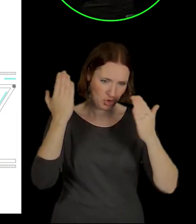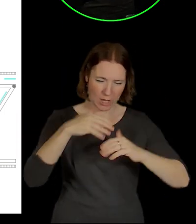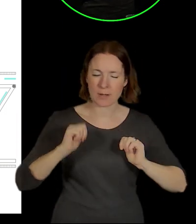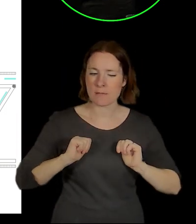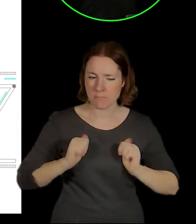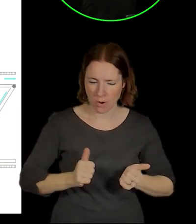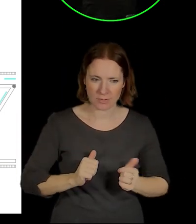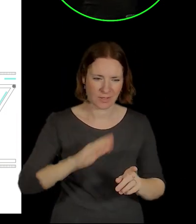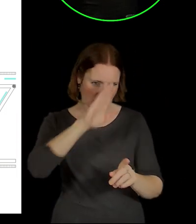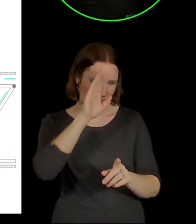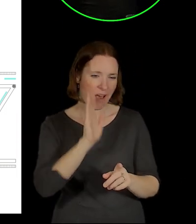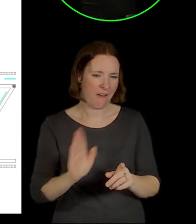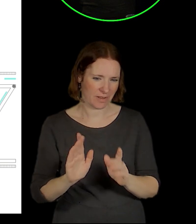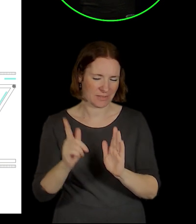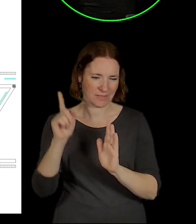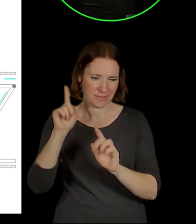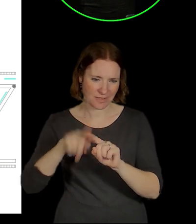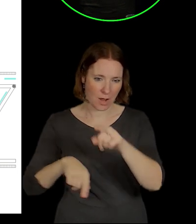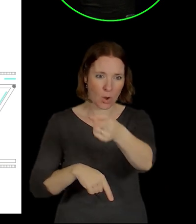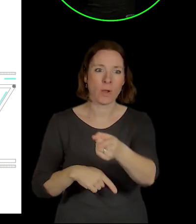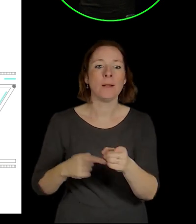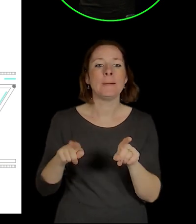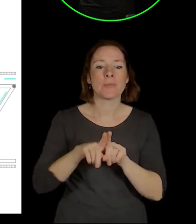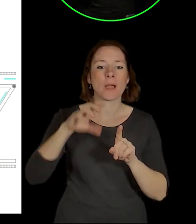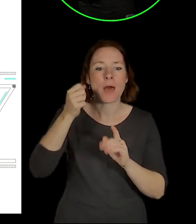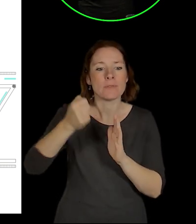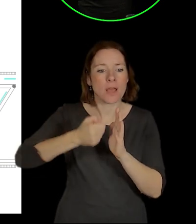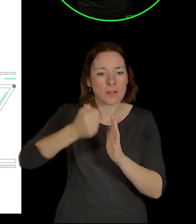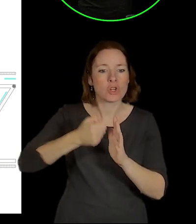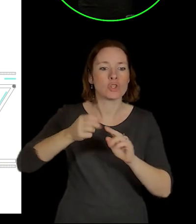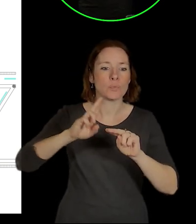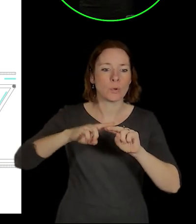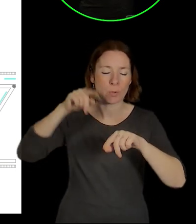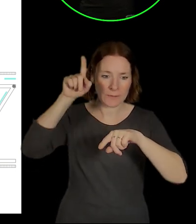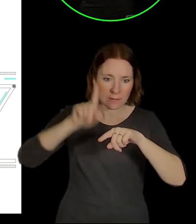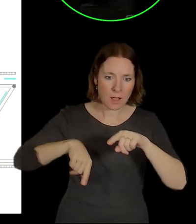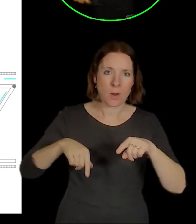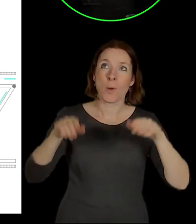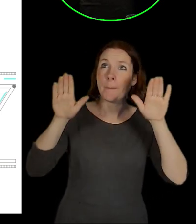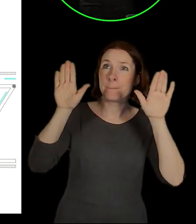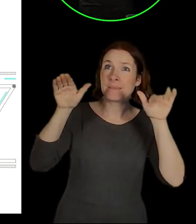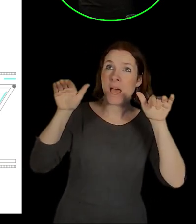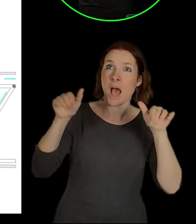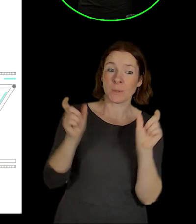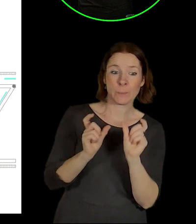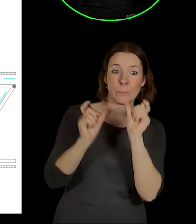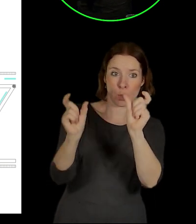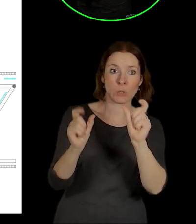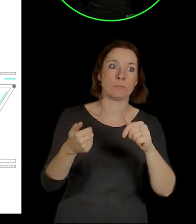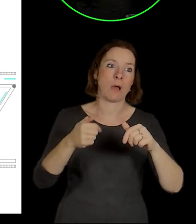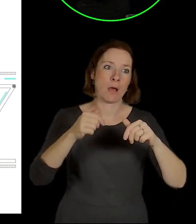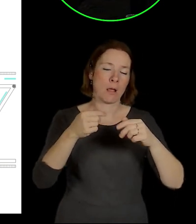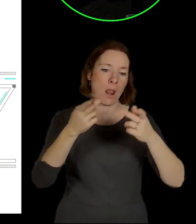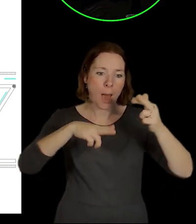pověstný, rekonstruovaná hlavního nádraží. Víte, že se tam pak dolepovaly ty opatření, natahovaly sítě, dávaly